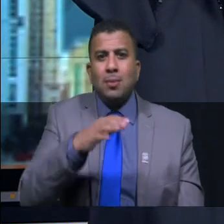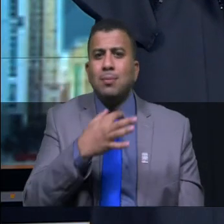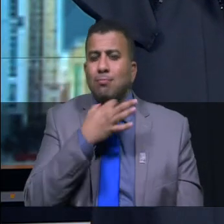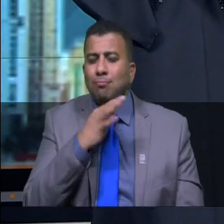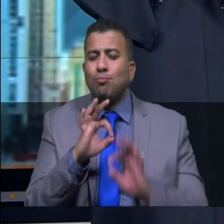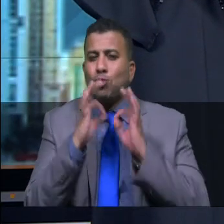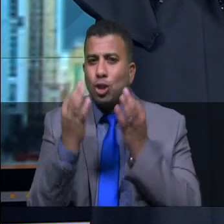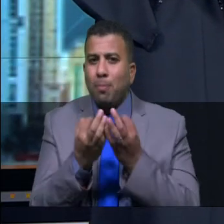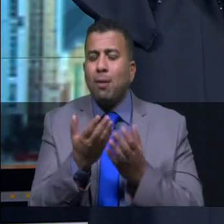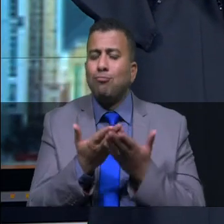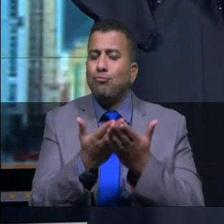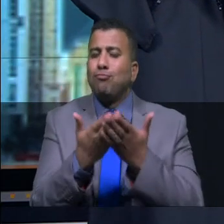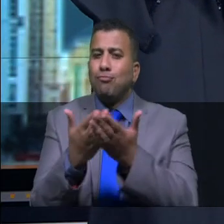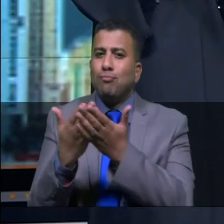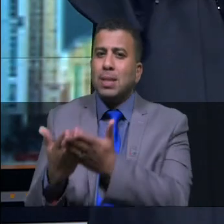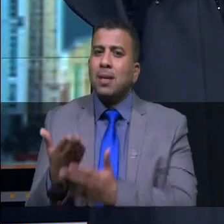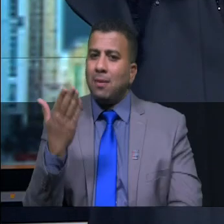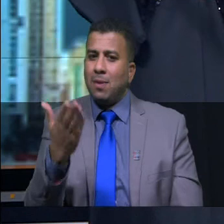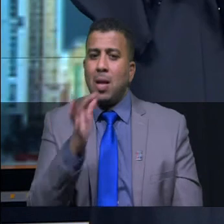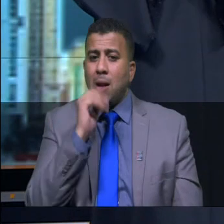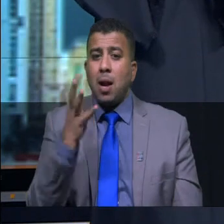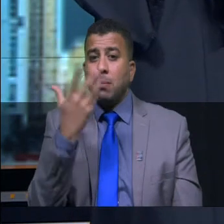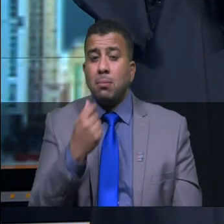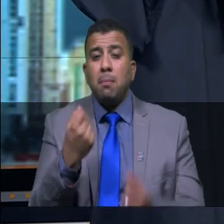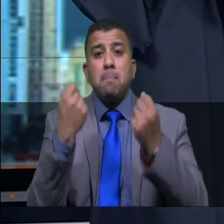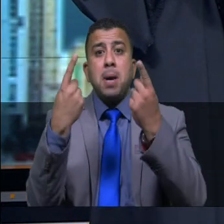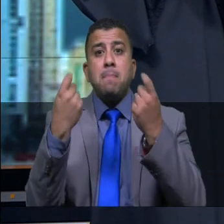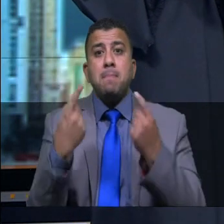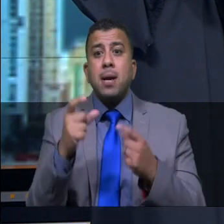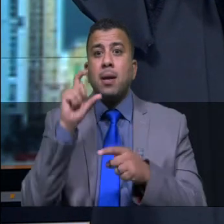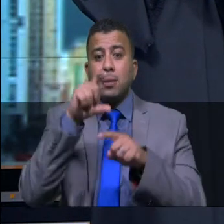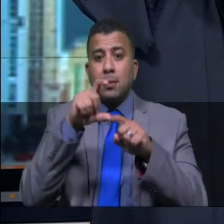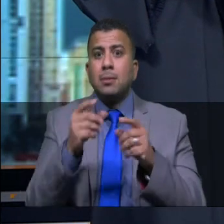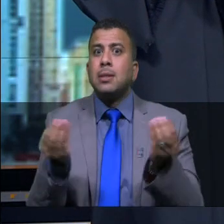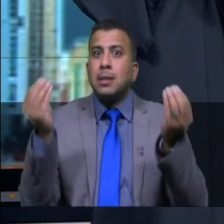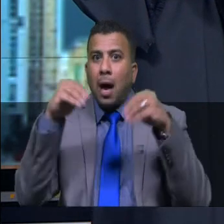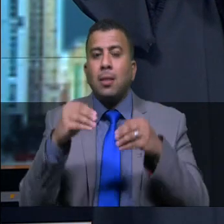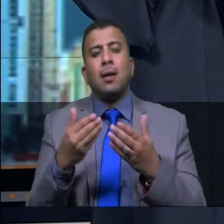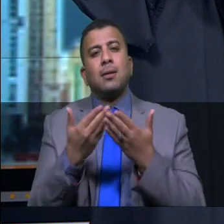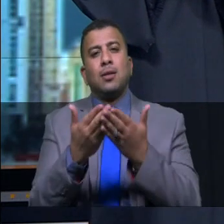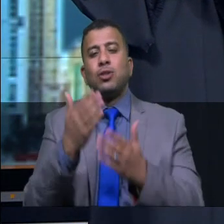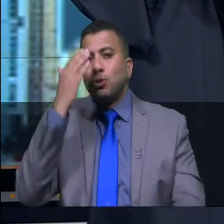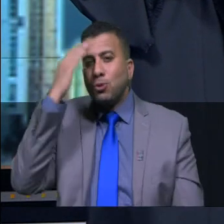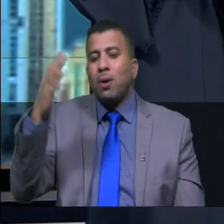الاجتماعية في إمارة الشارقة بنسبة 100% شكرا أبونا سلطان